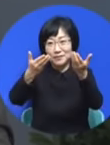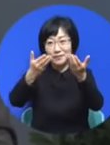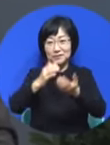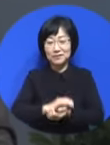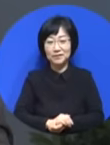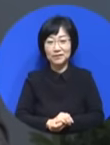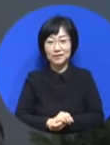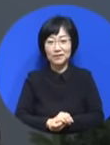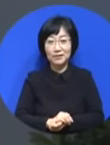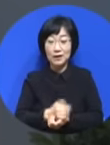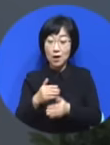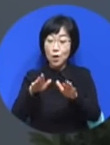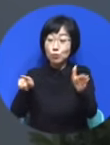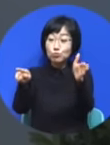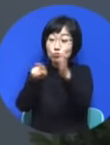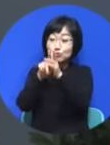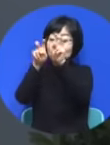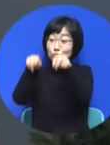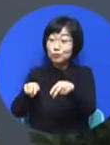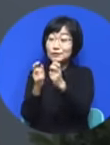불신자가 보고 얘기했어요.